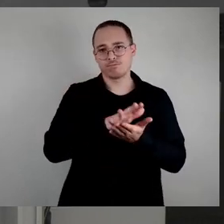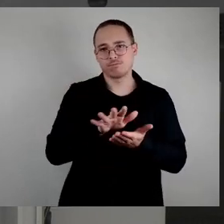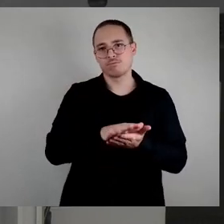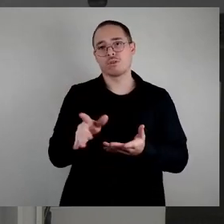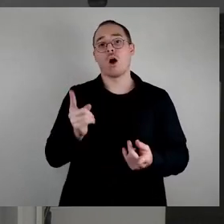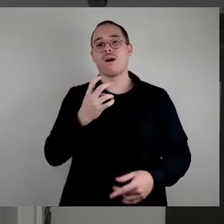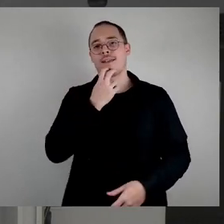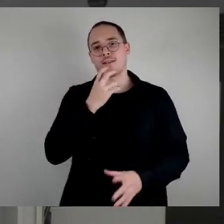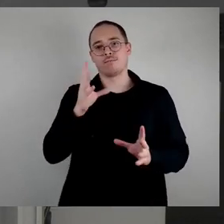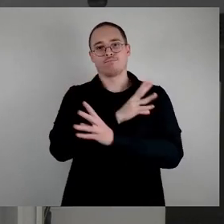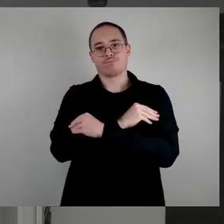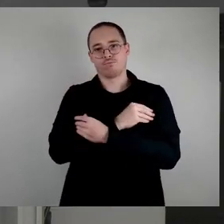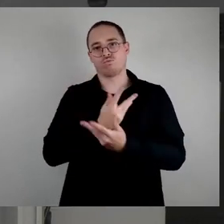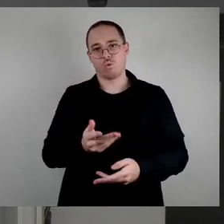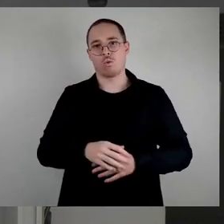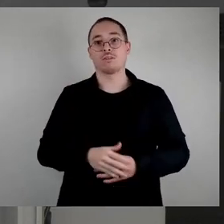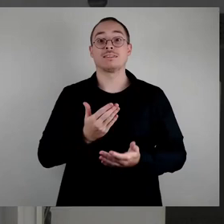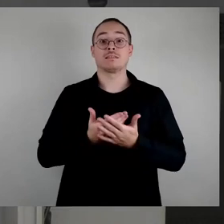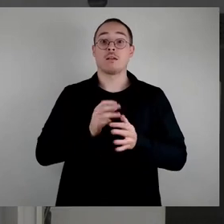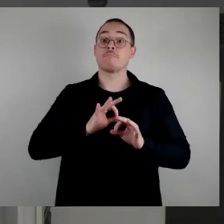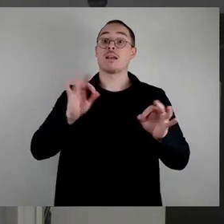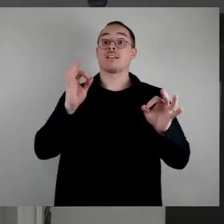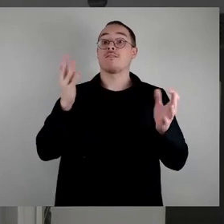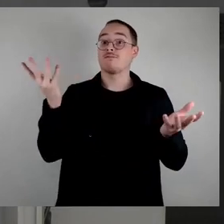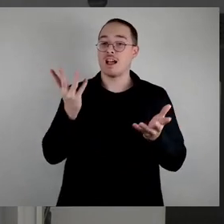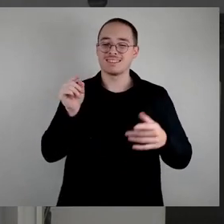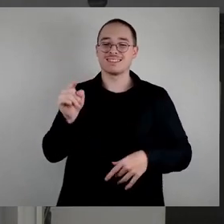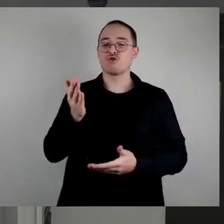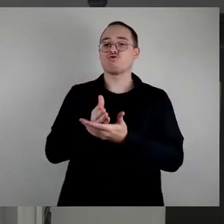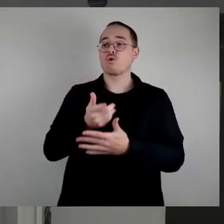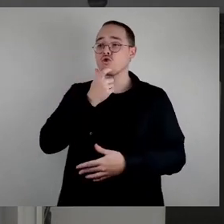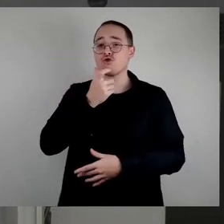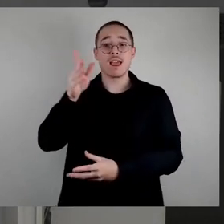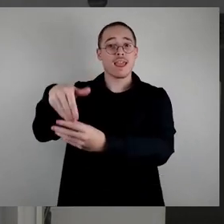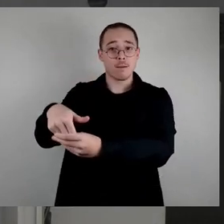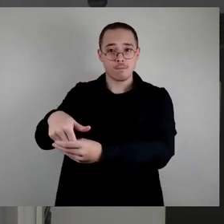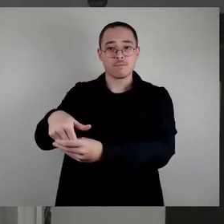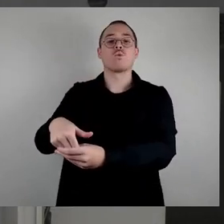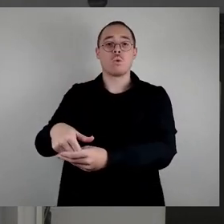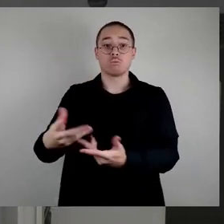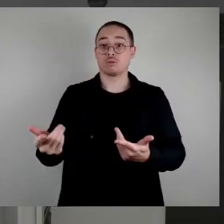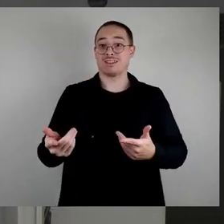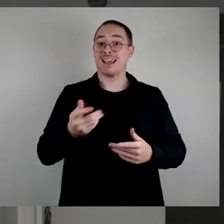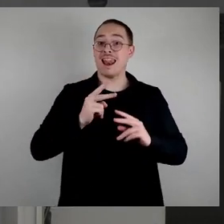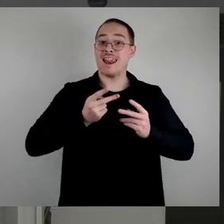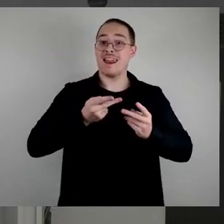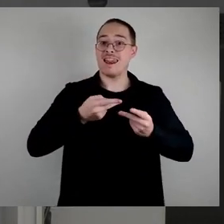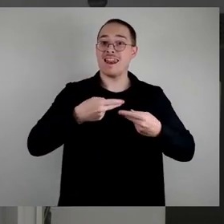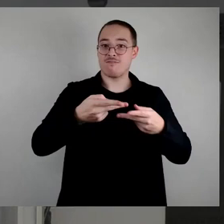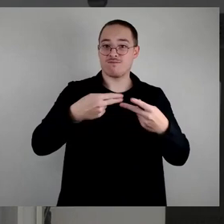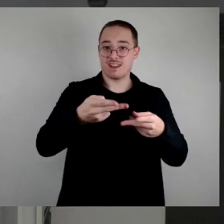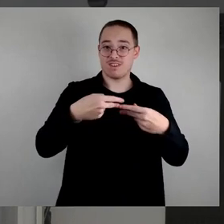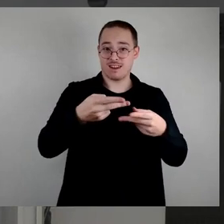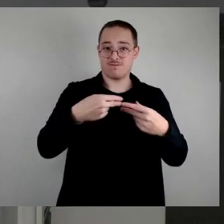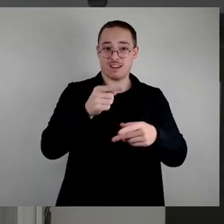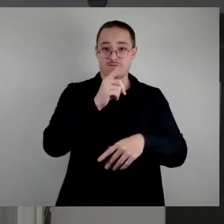Genau das wurde gefragt. Und die Kälterer haben gesagt, nein, das ist für uns keine Lösung, weil nämlich jeder von uns eine andere Ausreichungs und